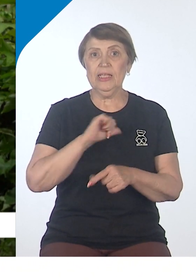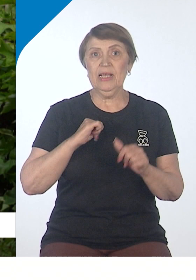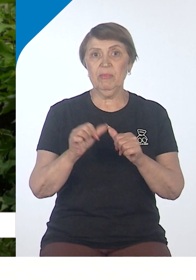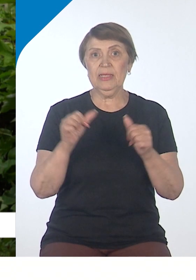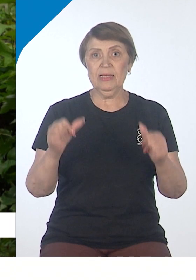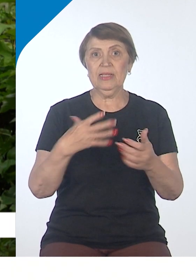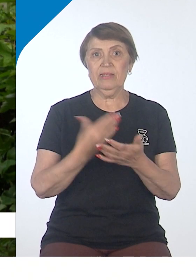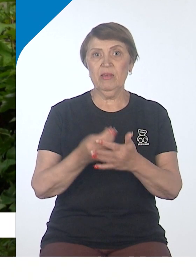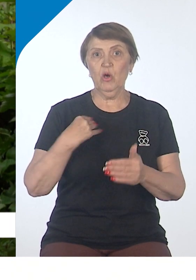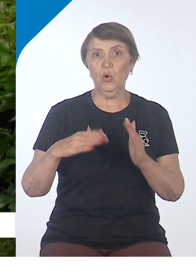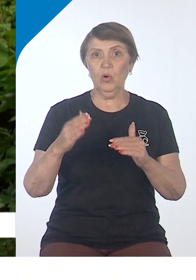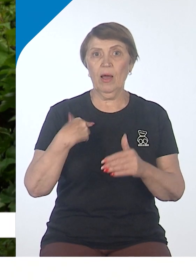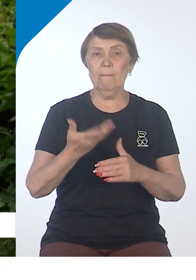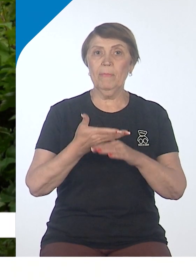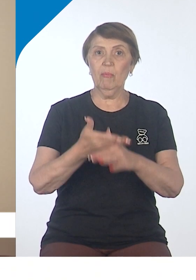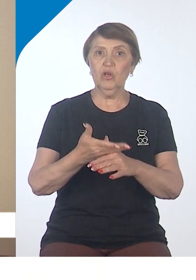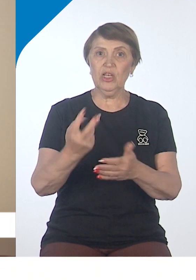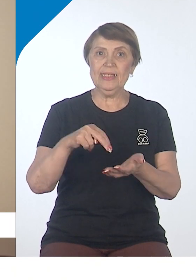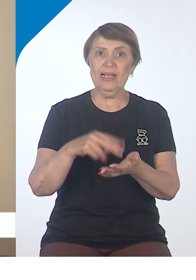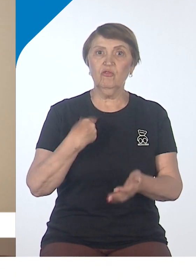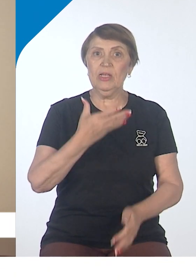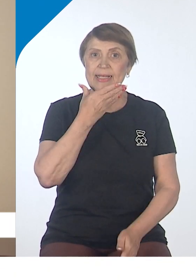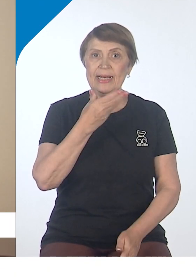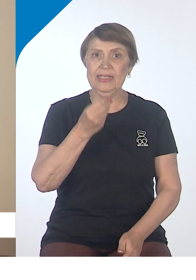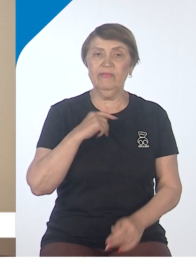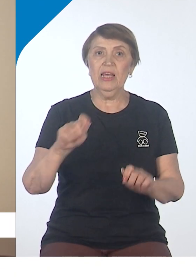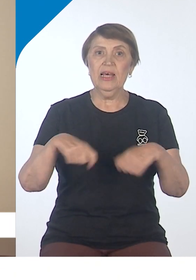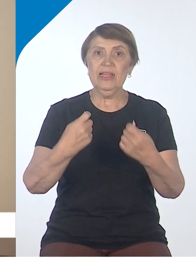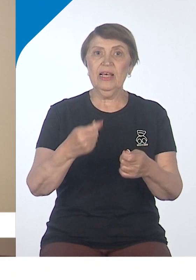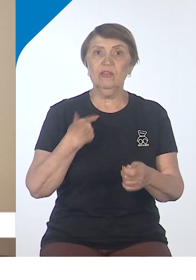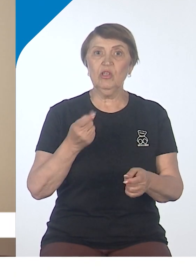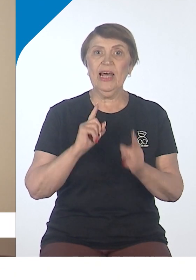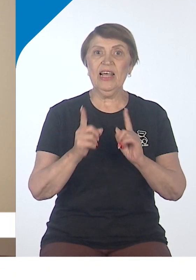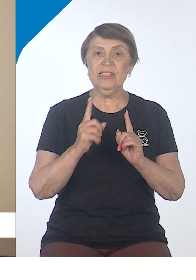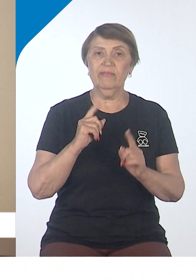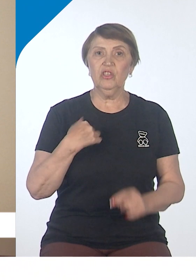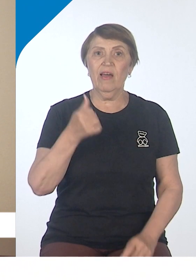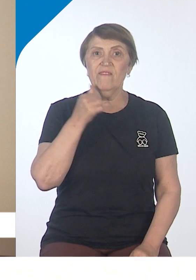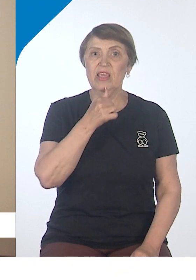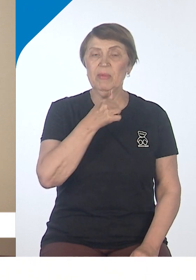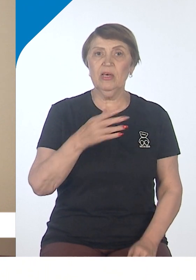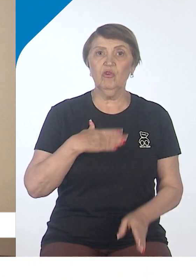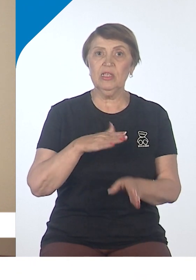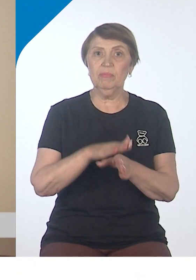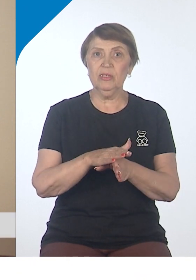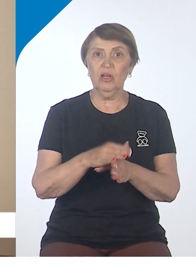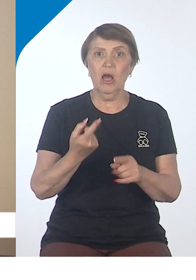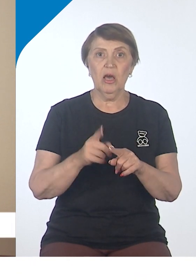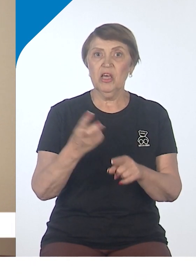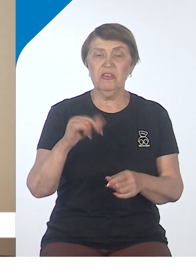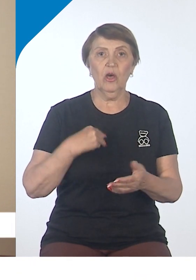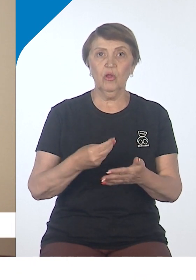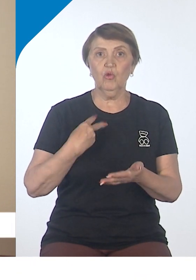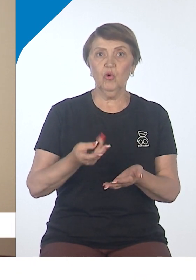Поручение помочь краевой столице стать краше дал на аппаратном совещании в Рио губернатора Дмитрий Демешин. Это не дорогостоящие